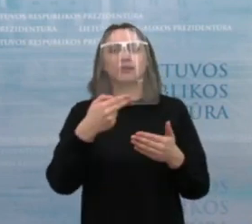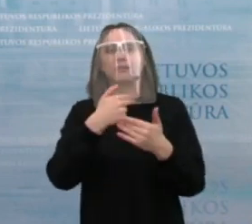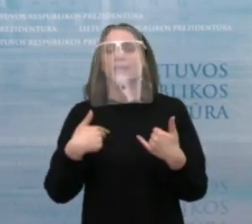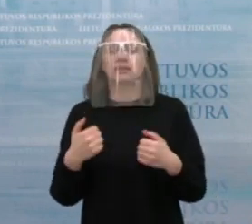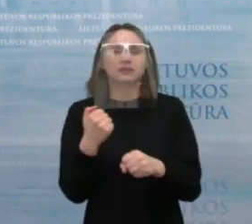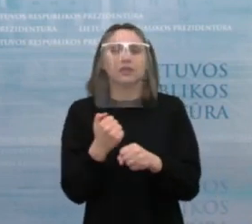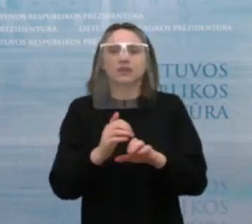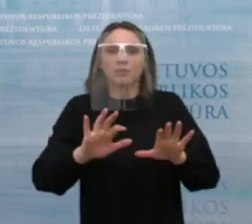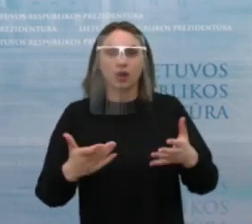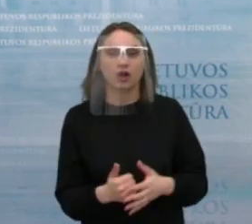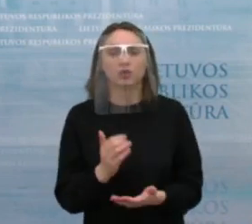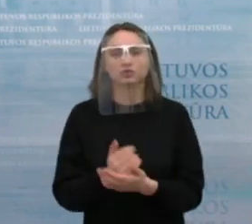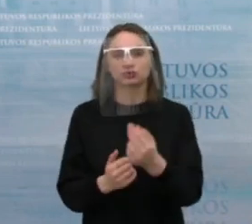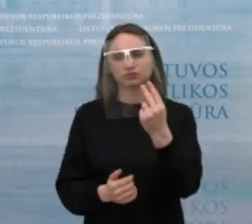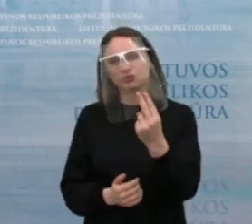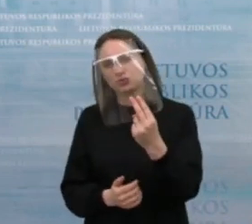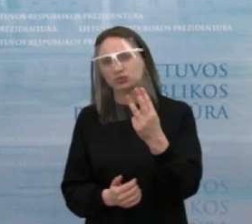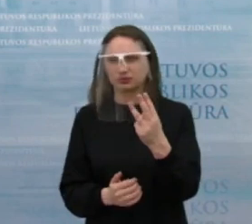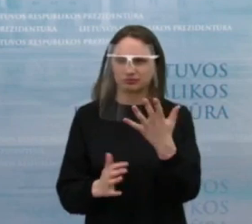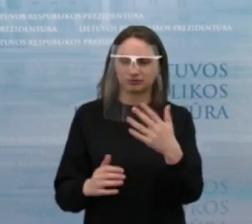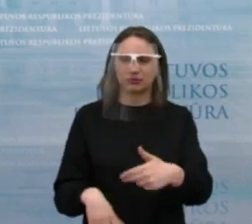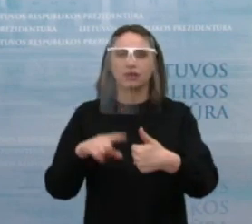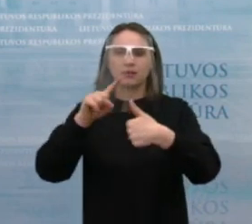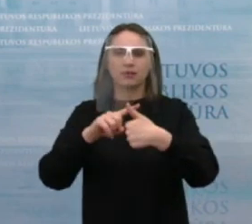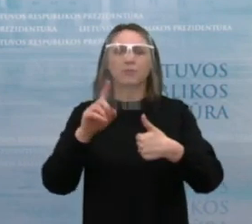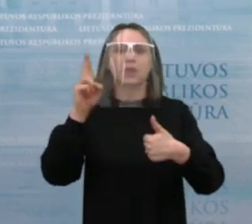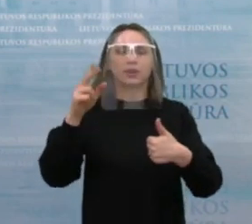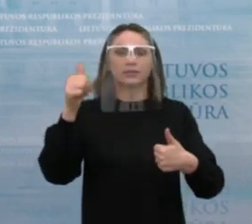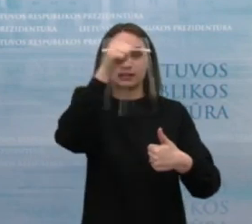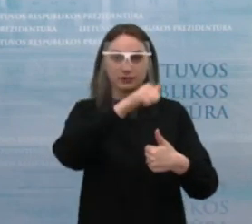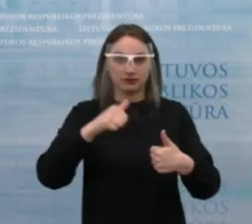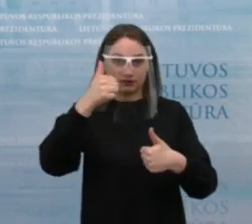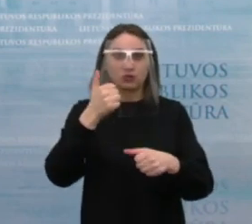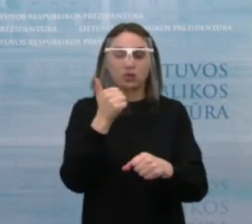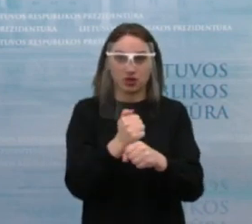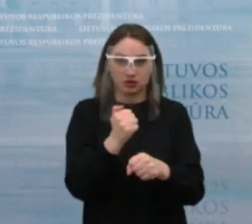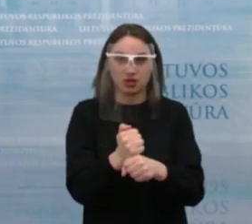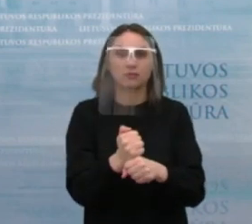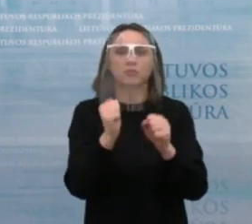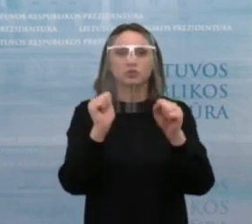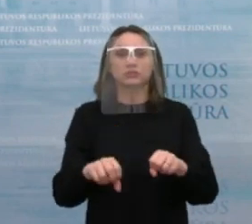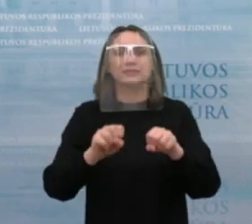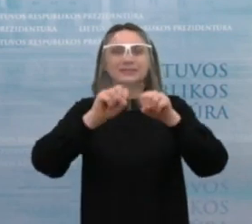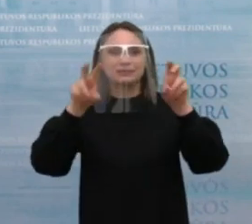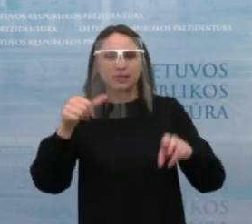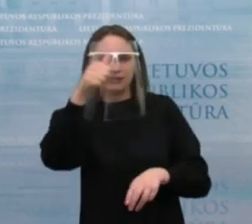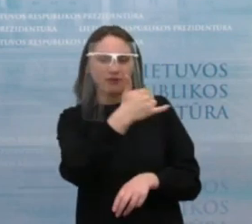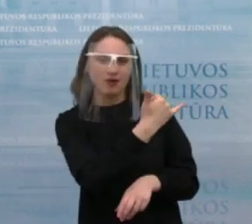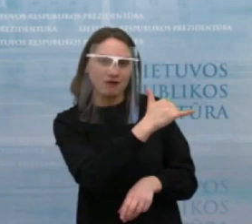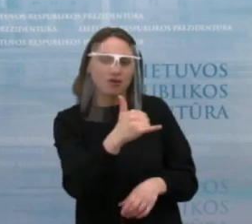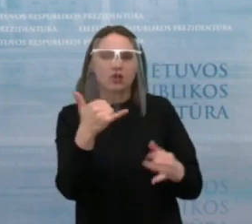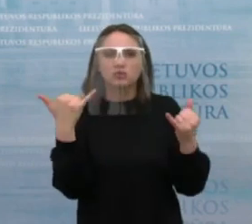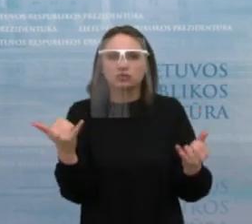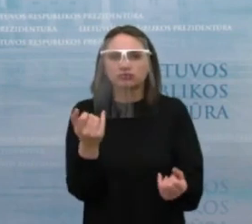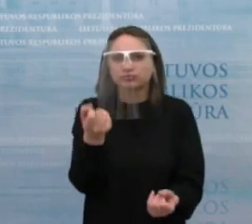paminėti galbūt norėčiau keletą, tai yra individualiai dirbantiems asmenims numatyti individualų vertinimą. Šiandien matėme daug